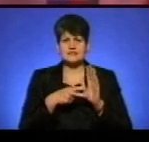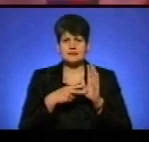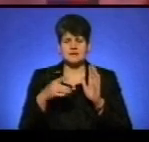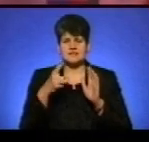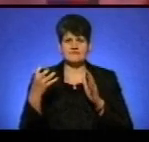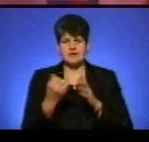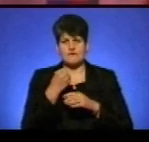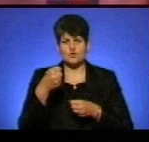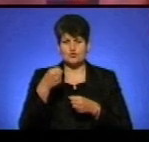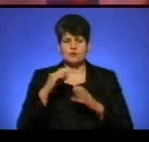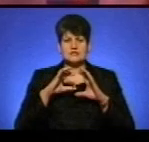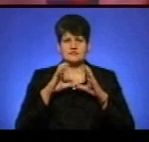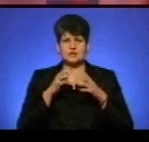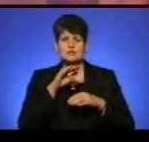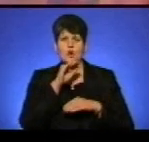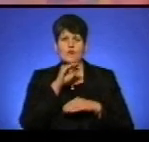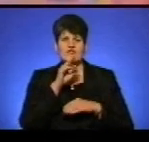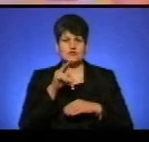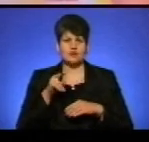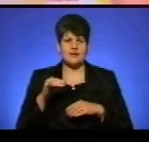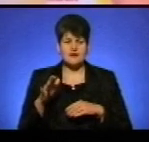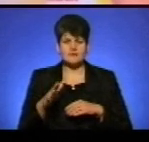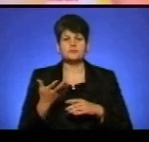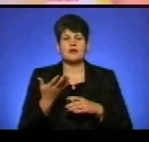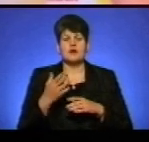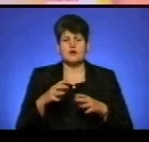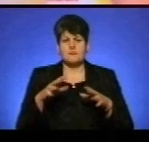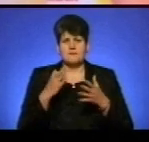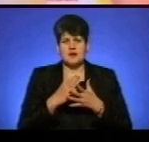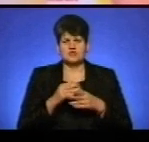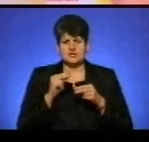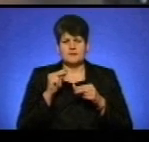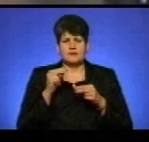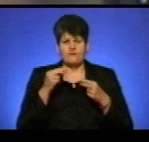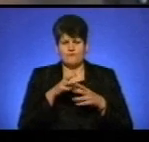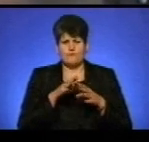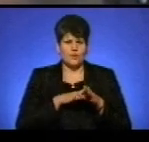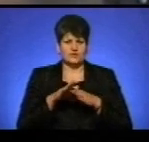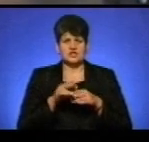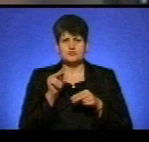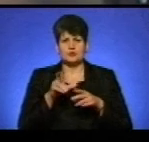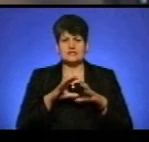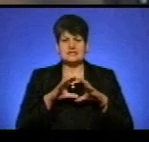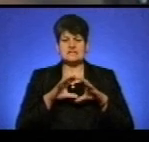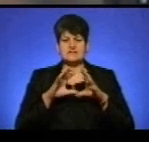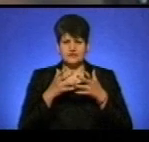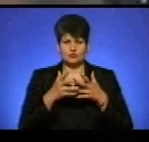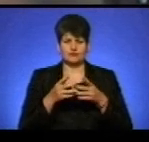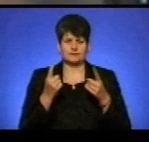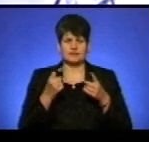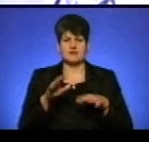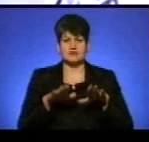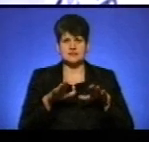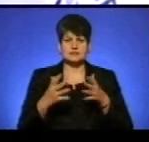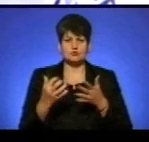разів вигравав Кубок світу серед професіоналів. Володар пояса абсолютного чемпіона світу серед професіоналів у надвазі. Здобув понад